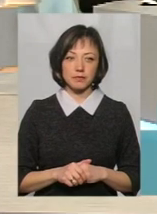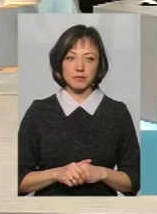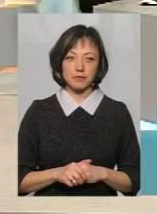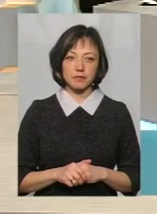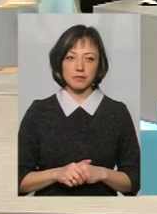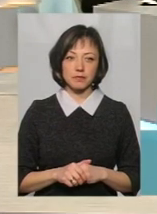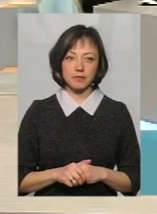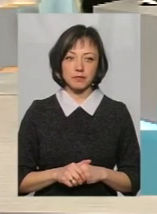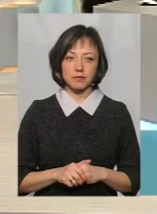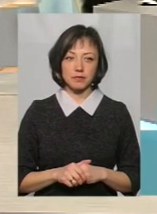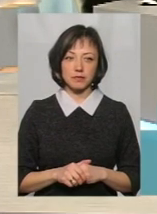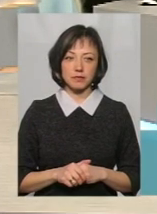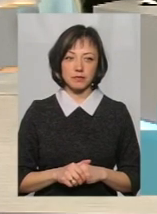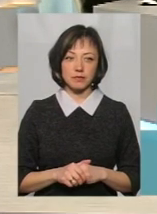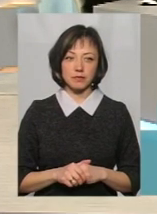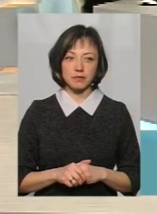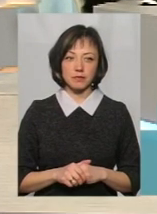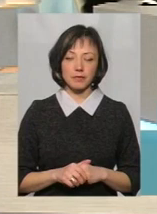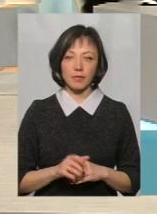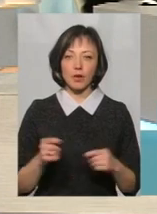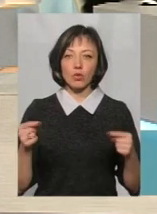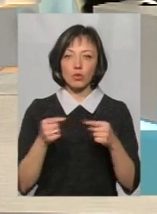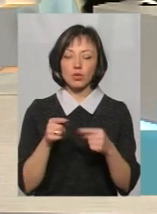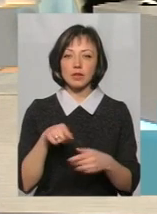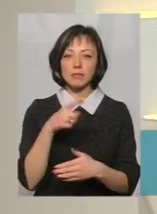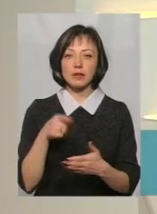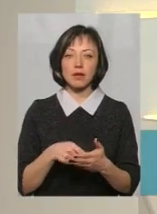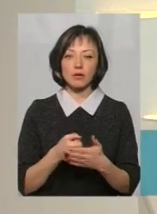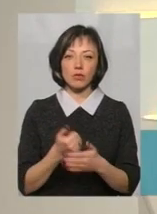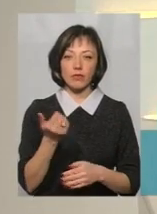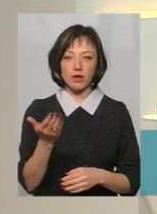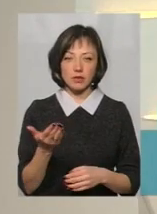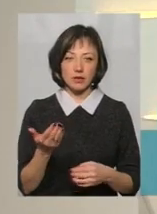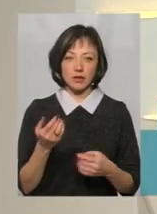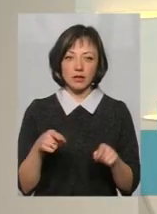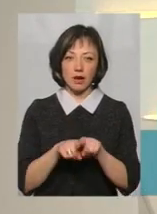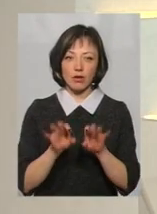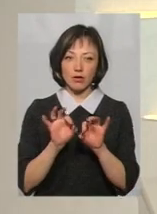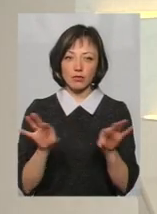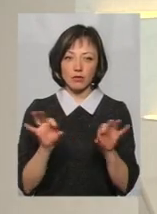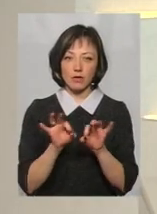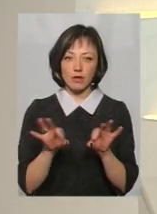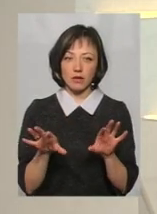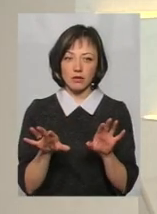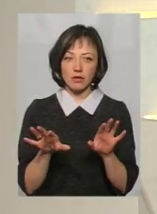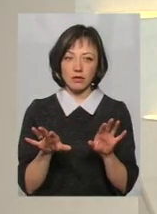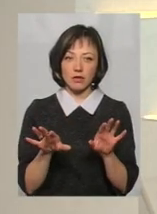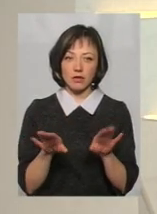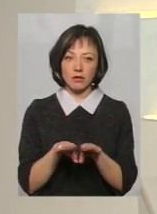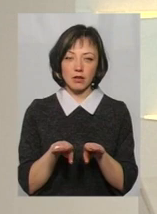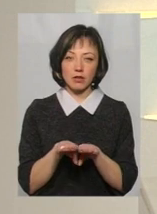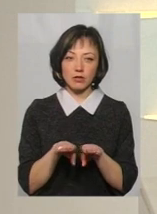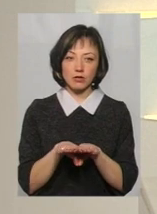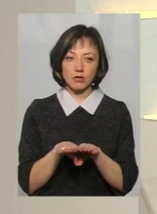А от ще до вас оточнючі запитання. Ви так розповідаєте, так начебто,